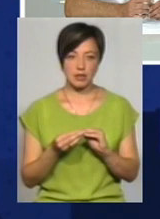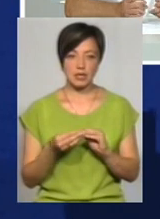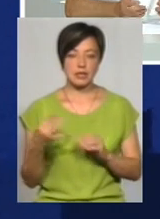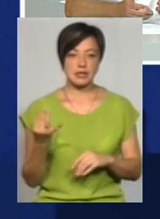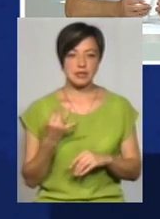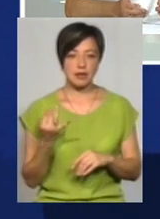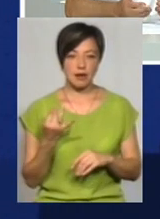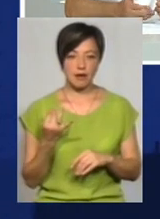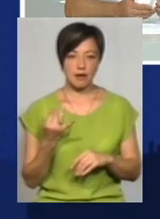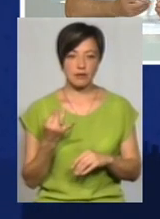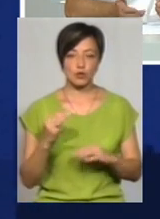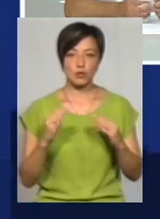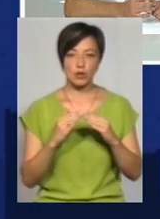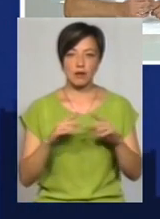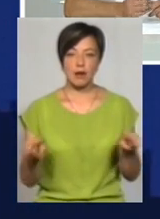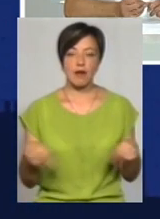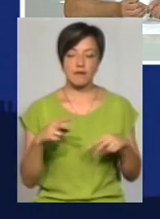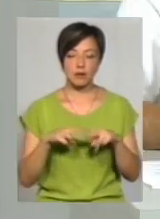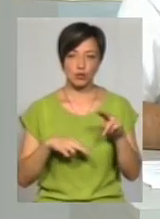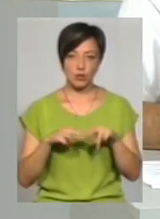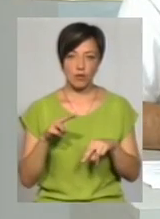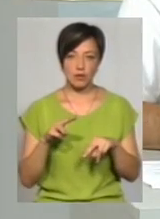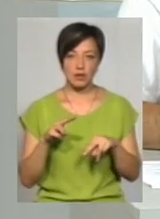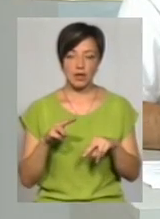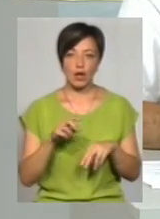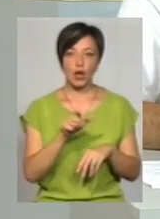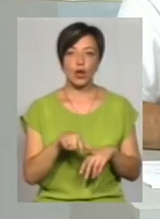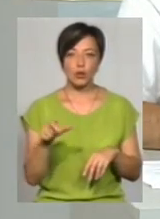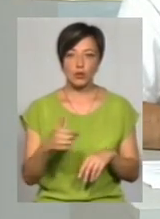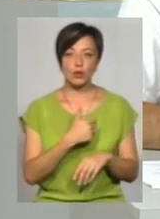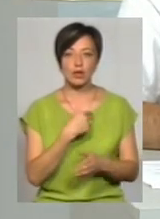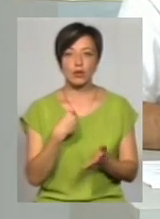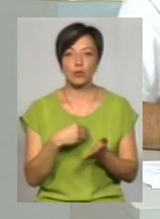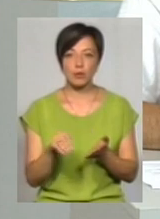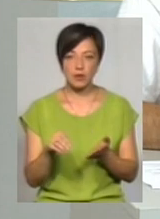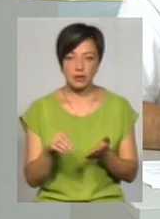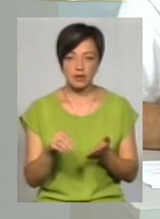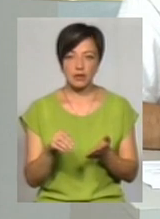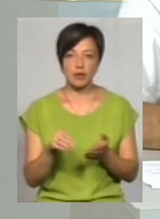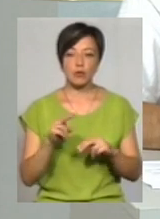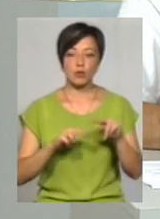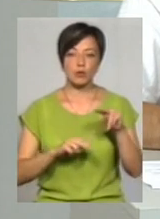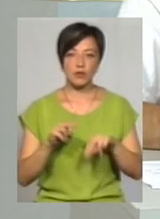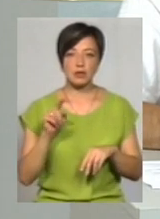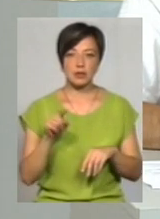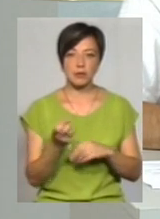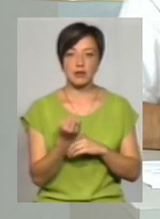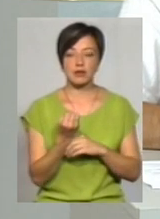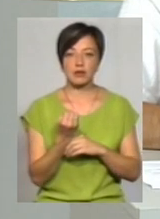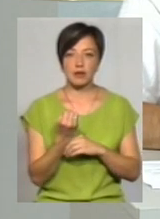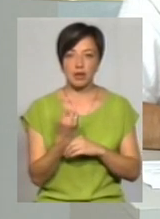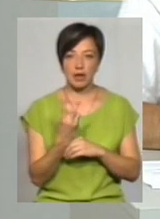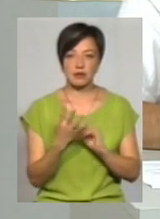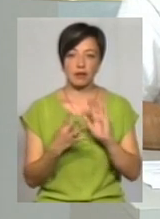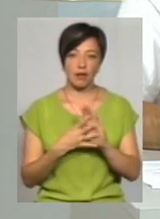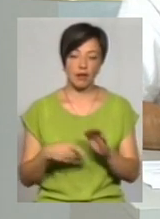цікавить те, щоб будівля була відбудована. Ті люди, які хотіли би купити, вони, звичайно, хочуть побудувати там 12 поверхів, 9